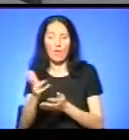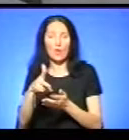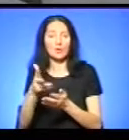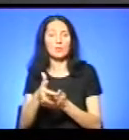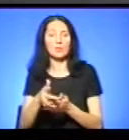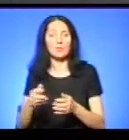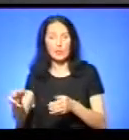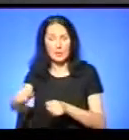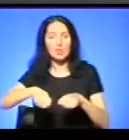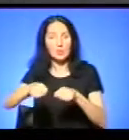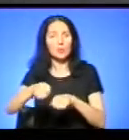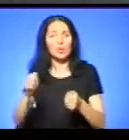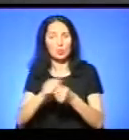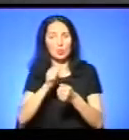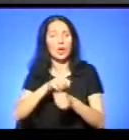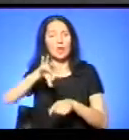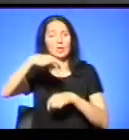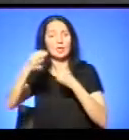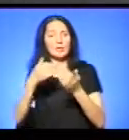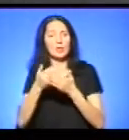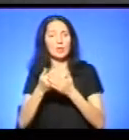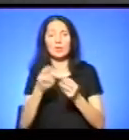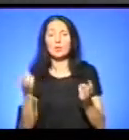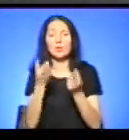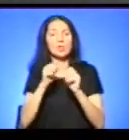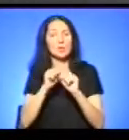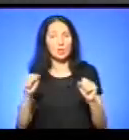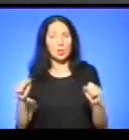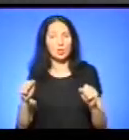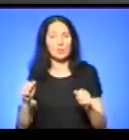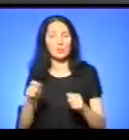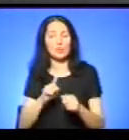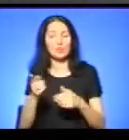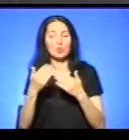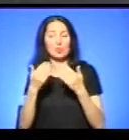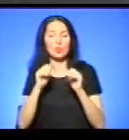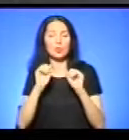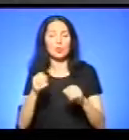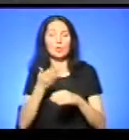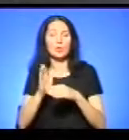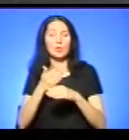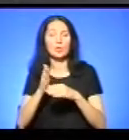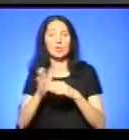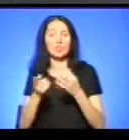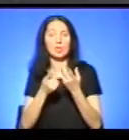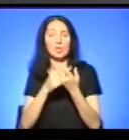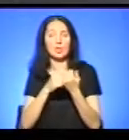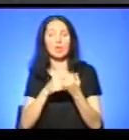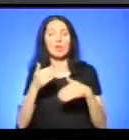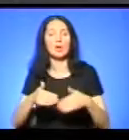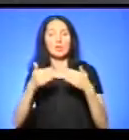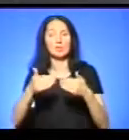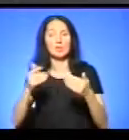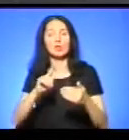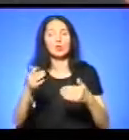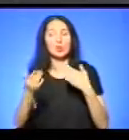палити? Не можна палити. Сухе листя там, скажімо. Не можна, ні сухе листя, ні. Що стосується, це можна поділити на декілька таких етапів. Що